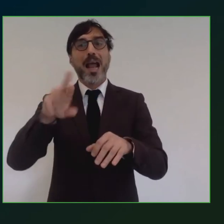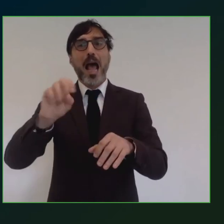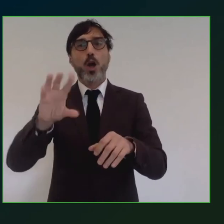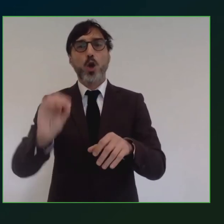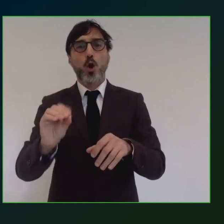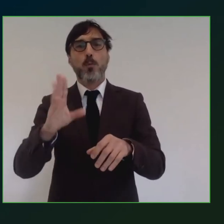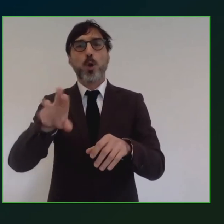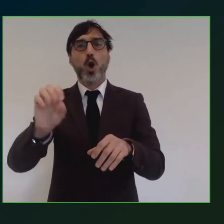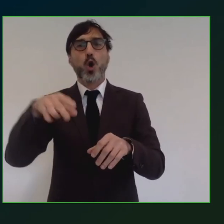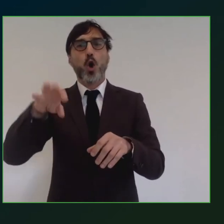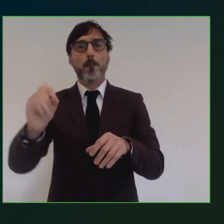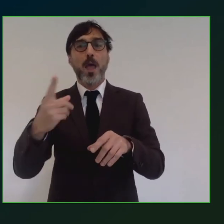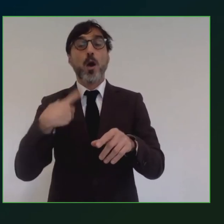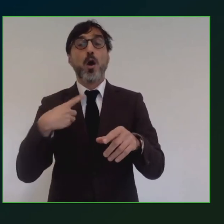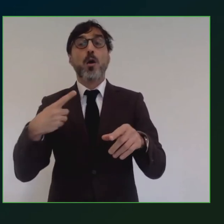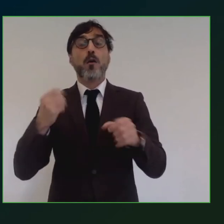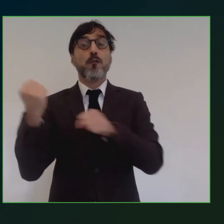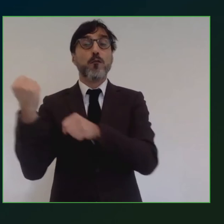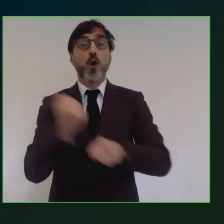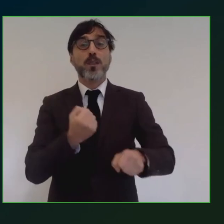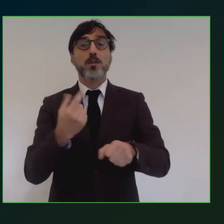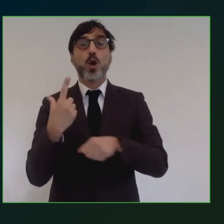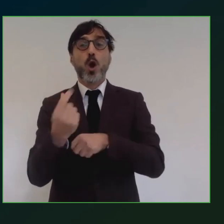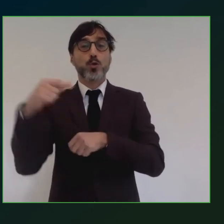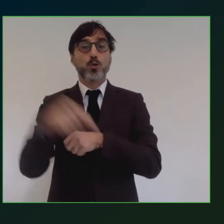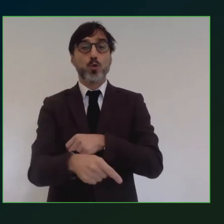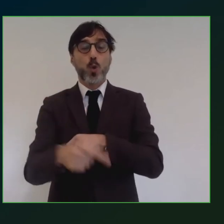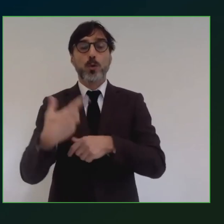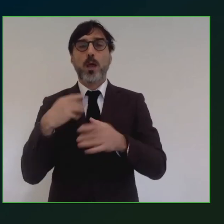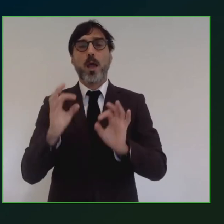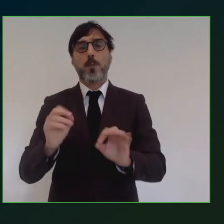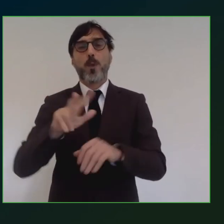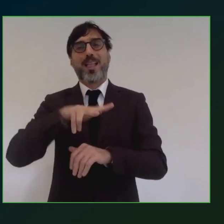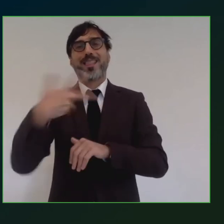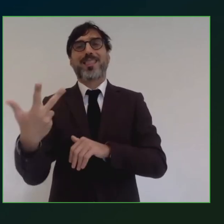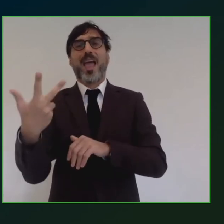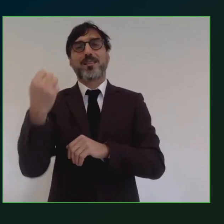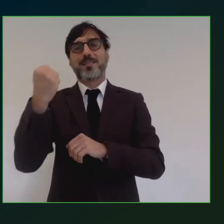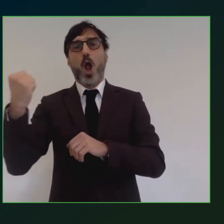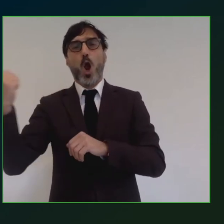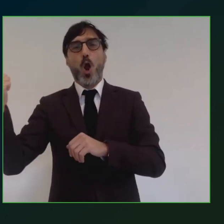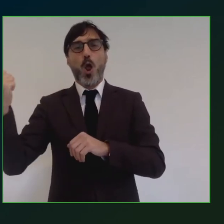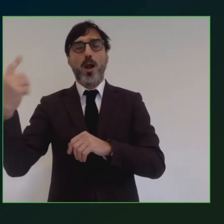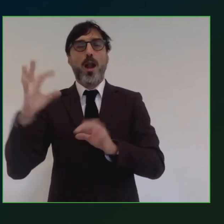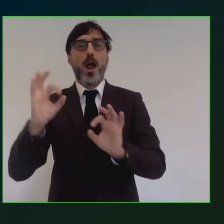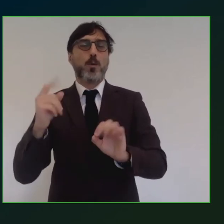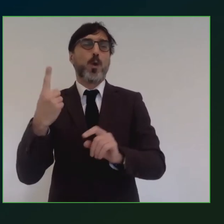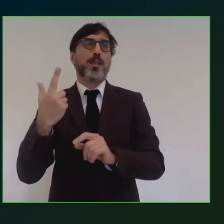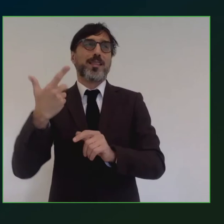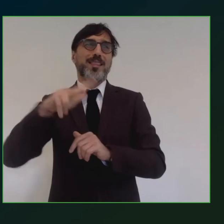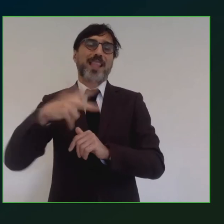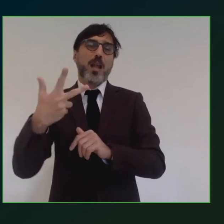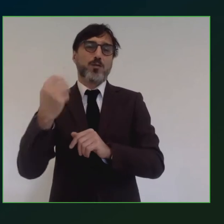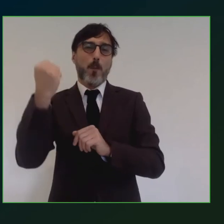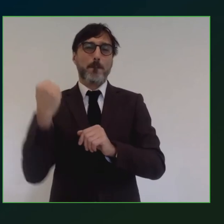della Fondazione Conil Sud e che costituisce la terza colonna, il terzo pilastro di quelli